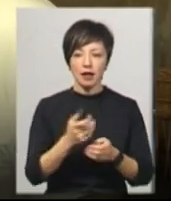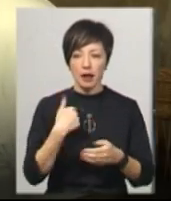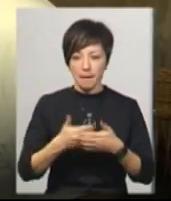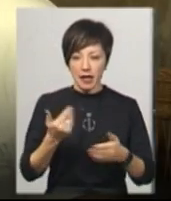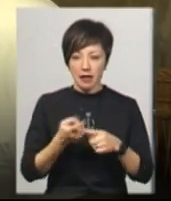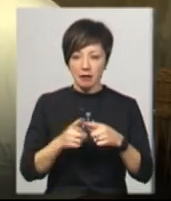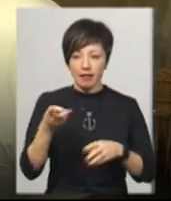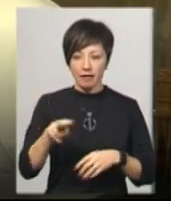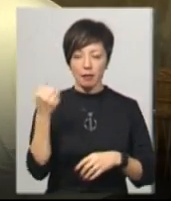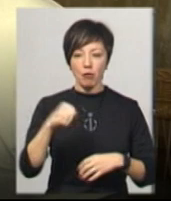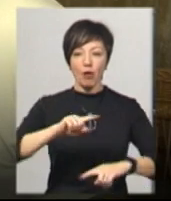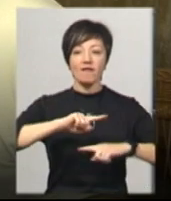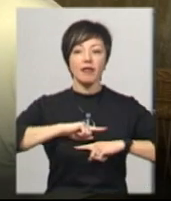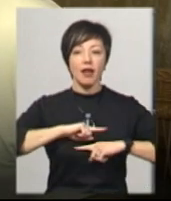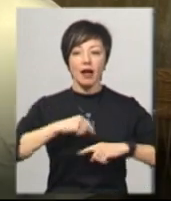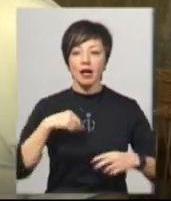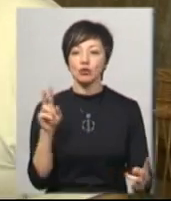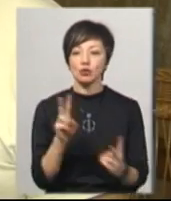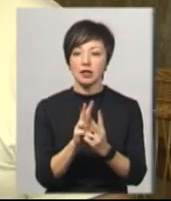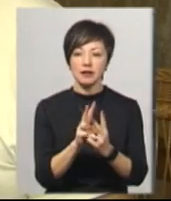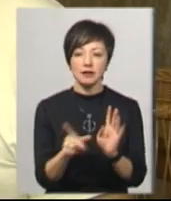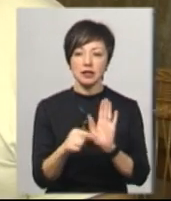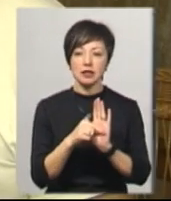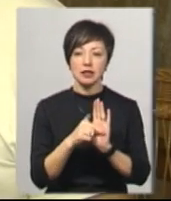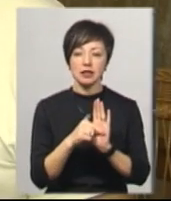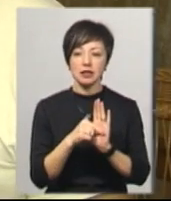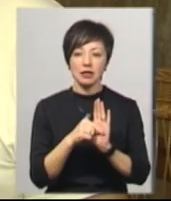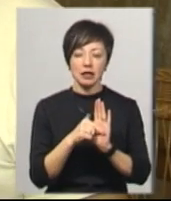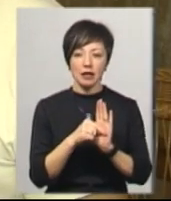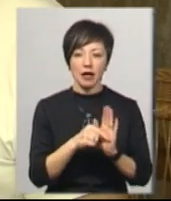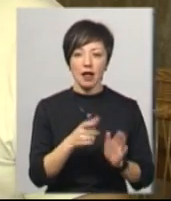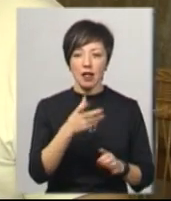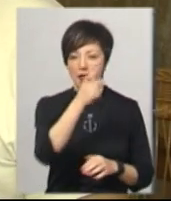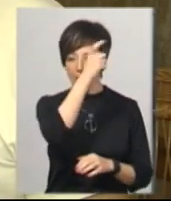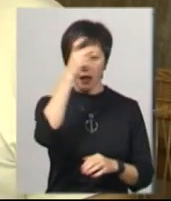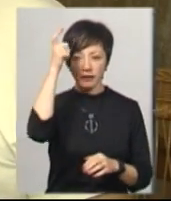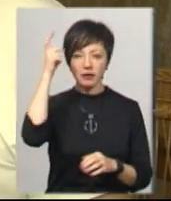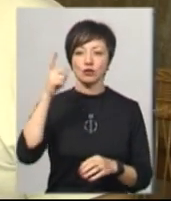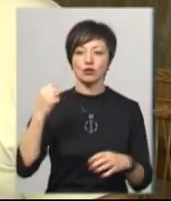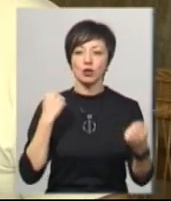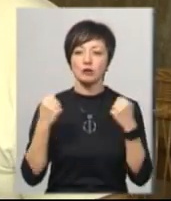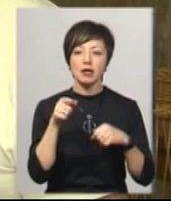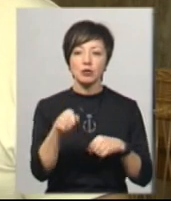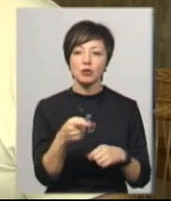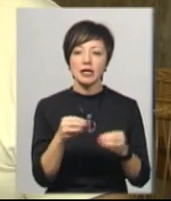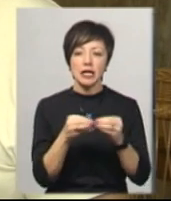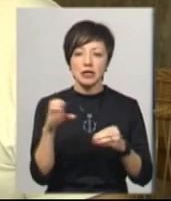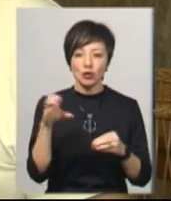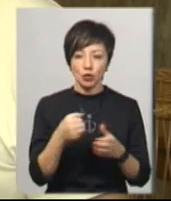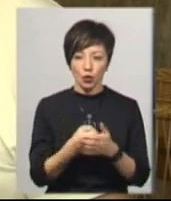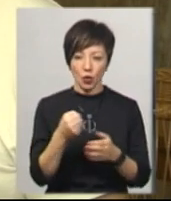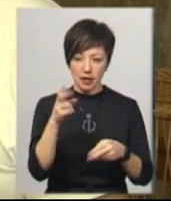отримав дві перемоги, і в фіналі я зустрівся з Латвією спортсмен, і йому за 10 секунд до кінця